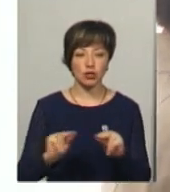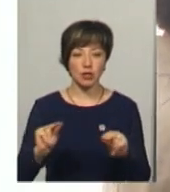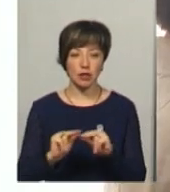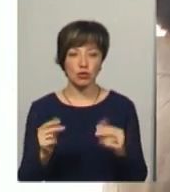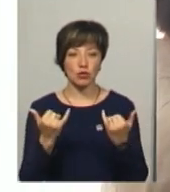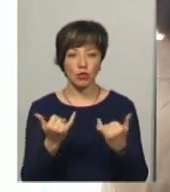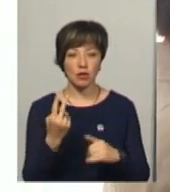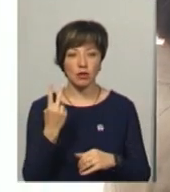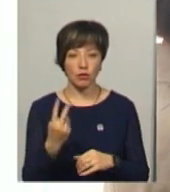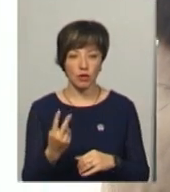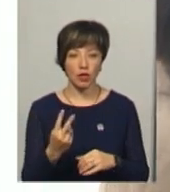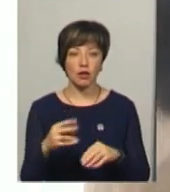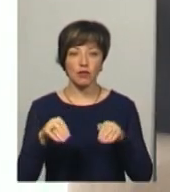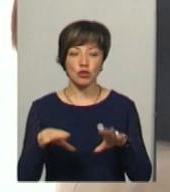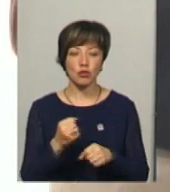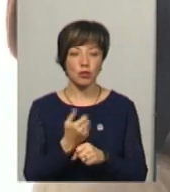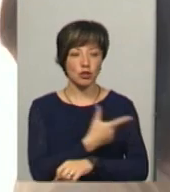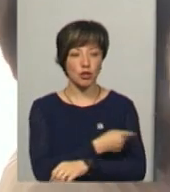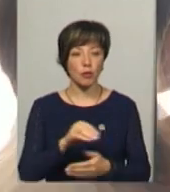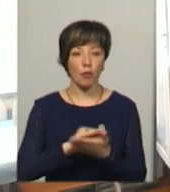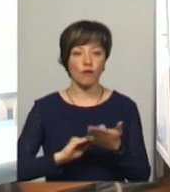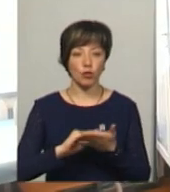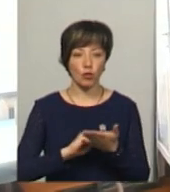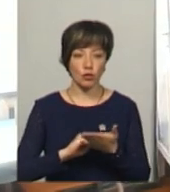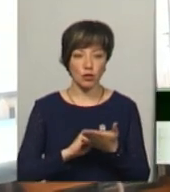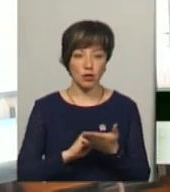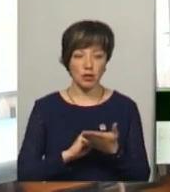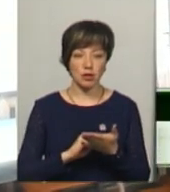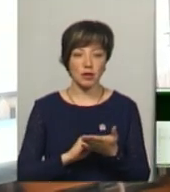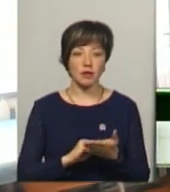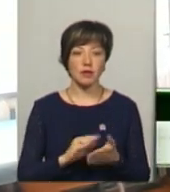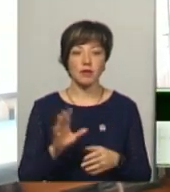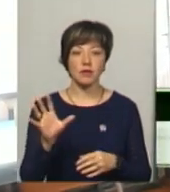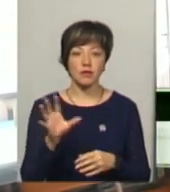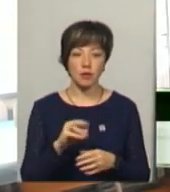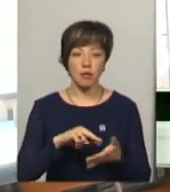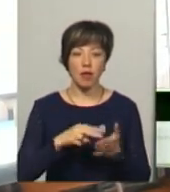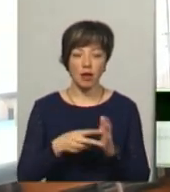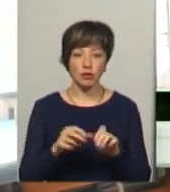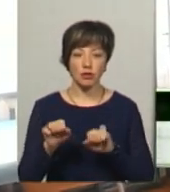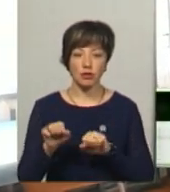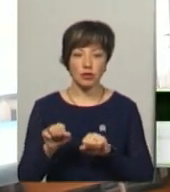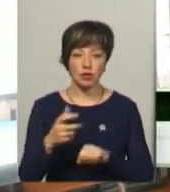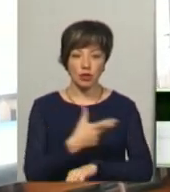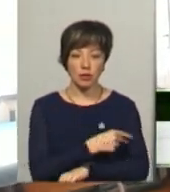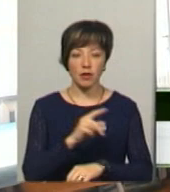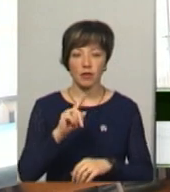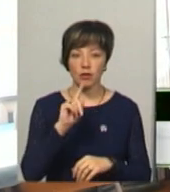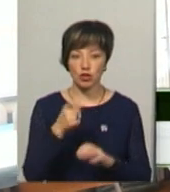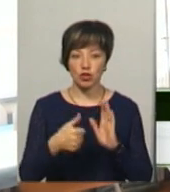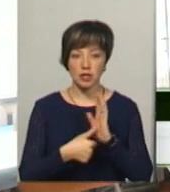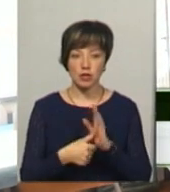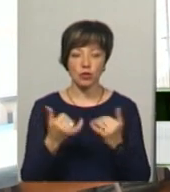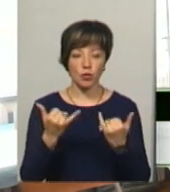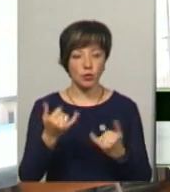Вчителів сьогодні двоє, і вони вирішили зробити щеплення повторно. Як і у всіх планове щеплення було в рік і в 6 років. Чому сьогодні? Тому